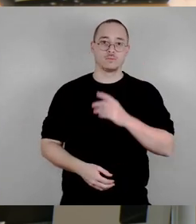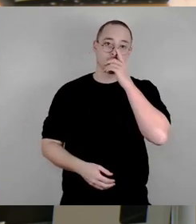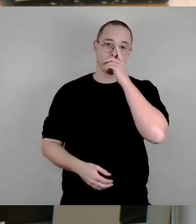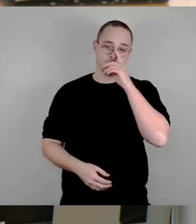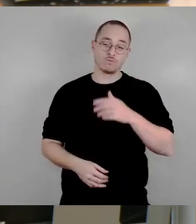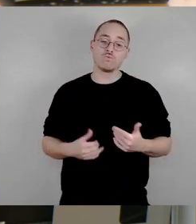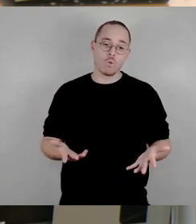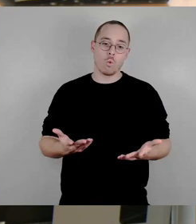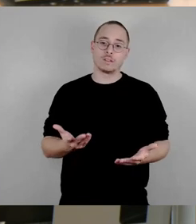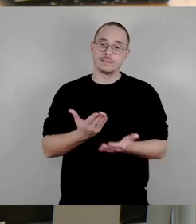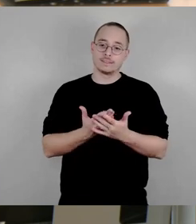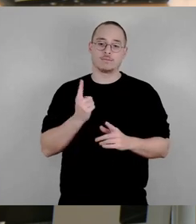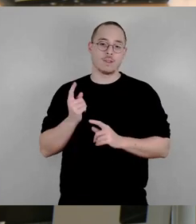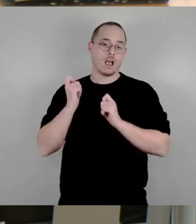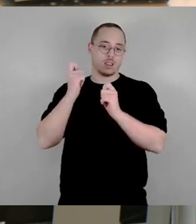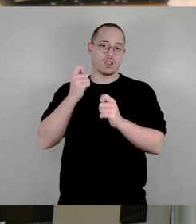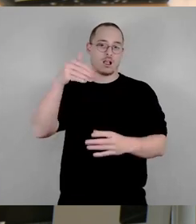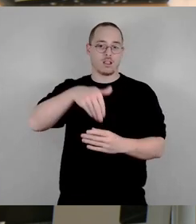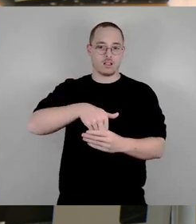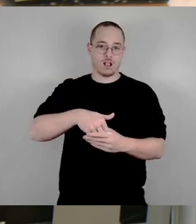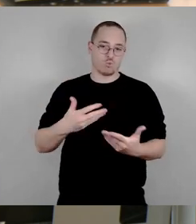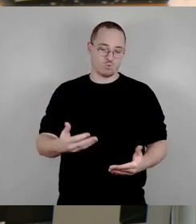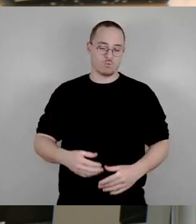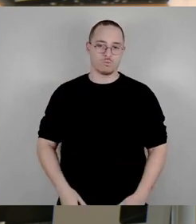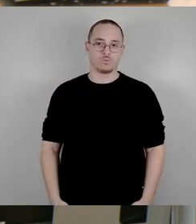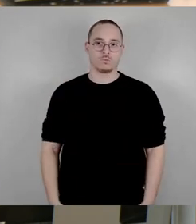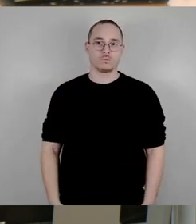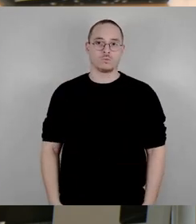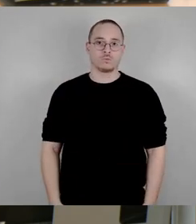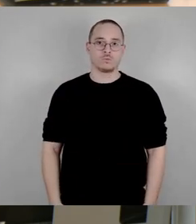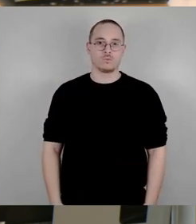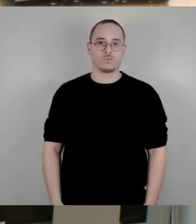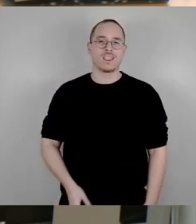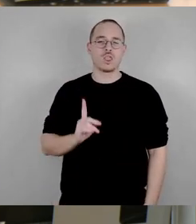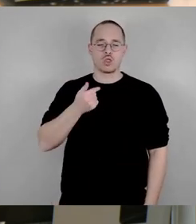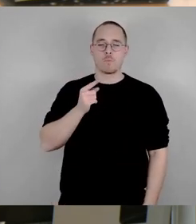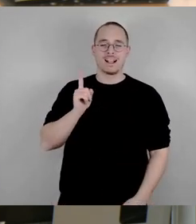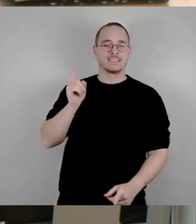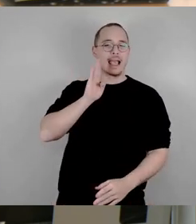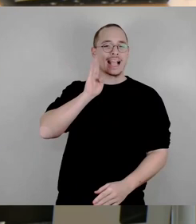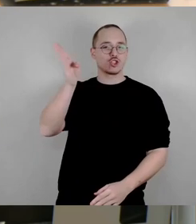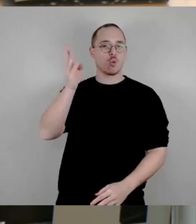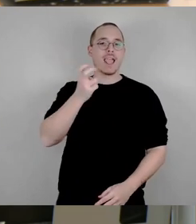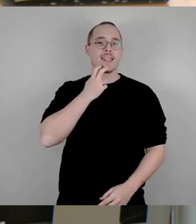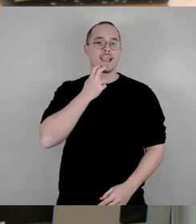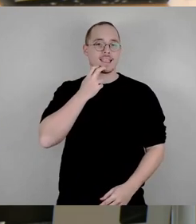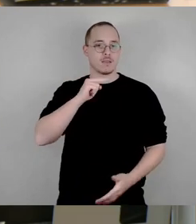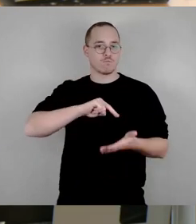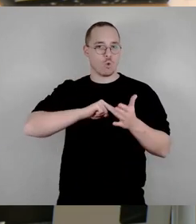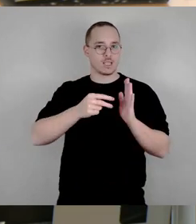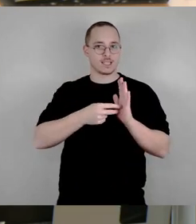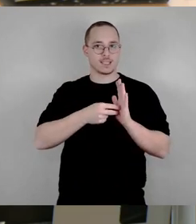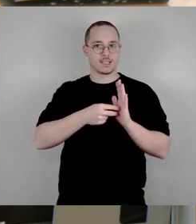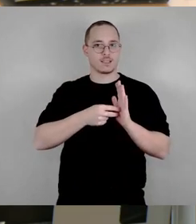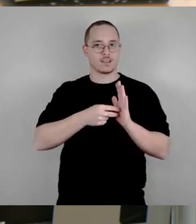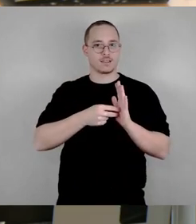Antrages und vielleicht noch mal in die Richtung Energiepolitik. Es ist mit Abstand unser